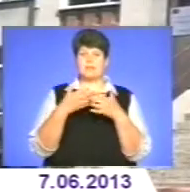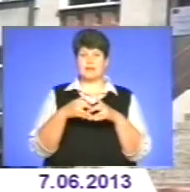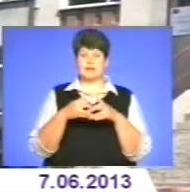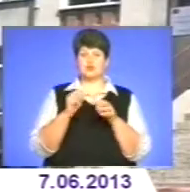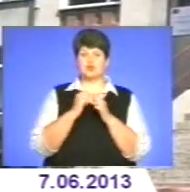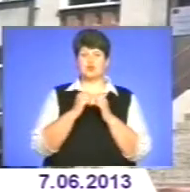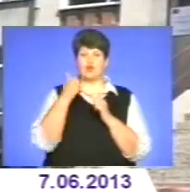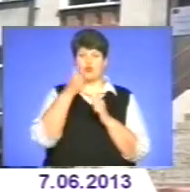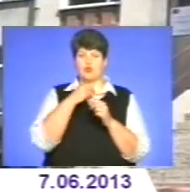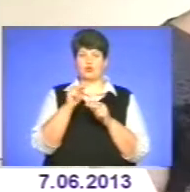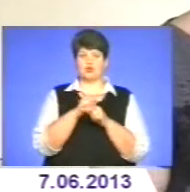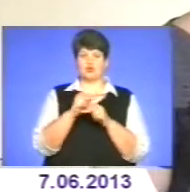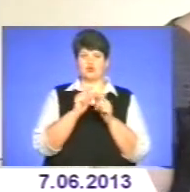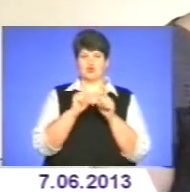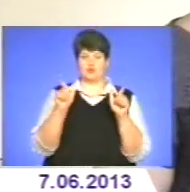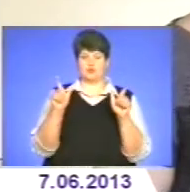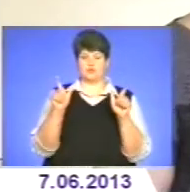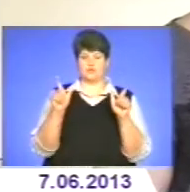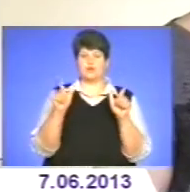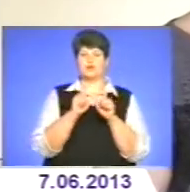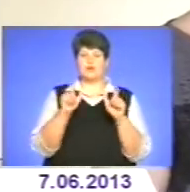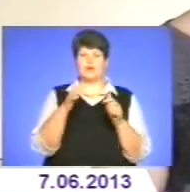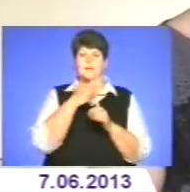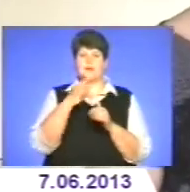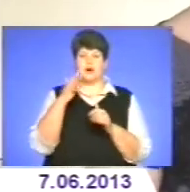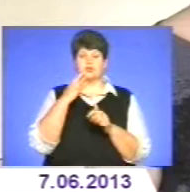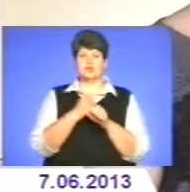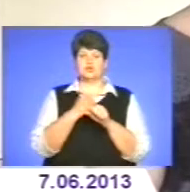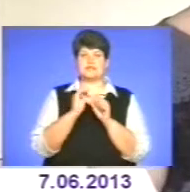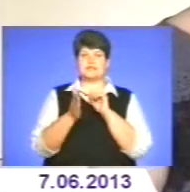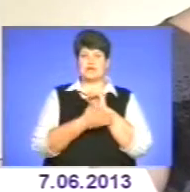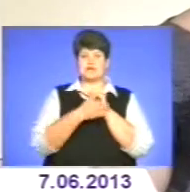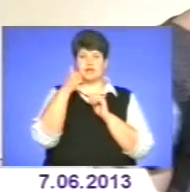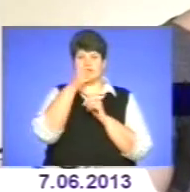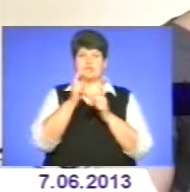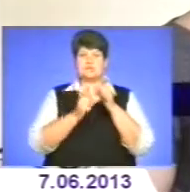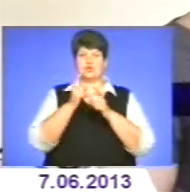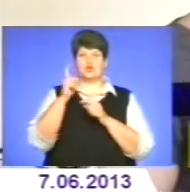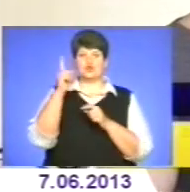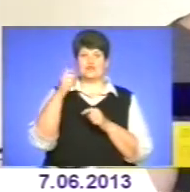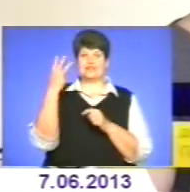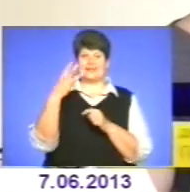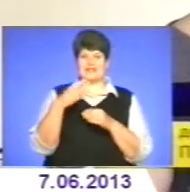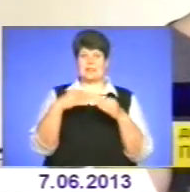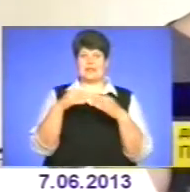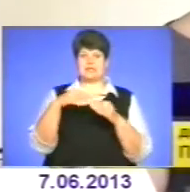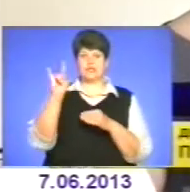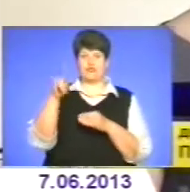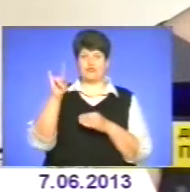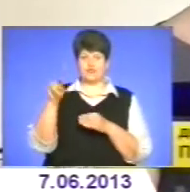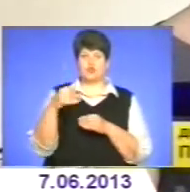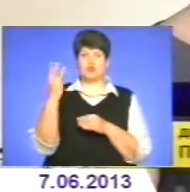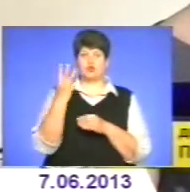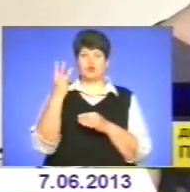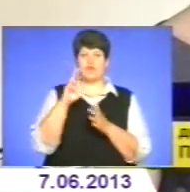Щорічно ремонтують і школу. У школі дуже багато зроблено за останні роки. Змінило 130 пластикових вікон, троє вхідних